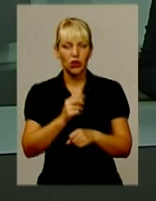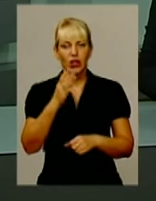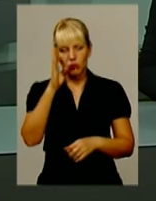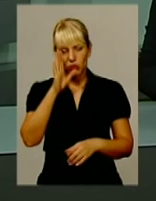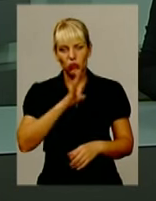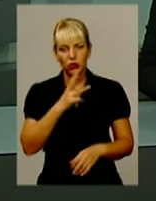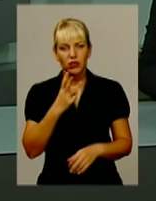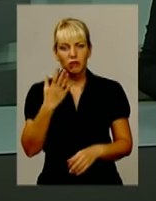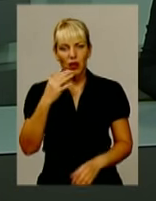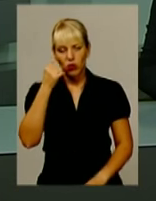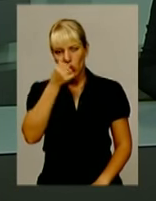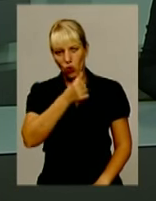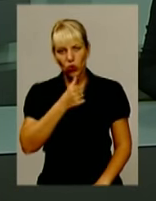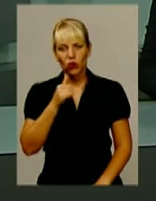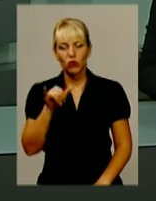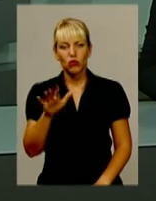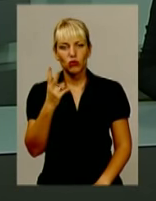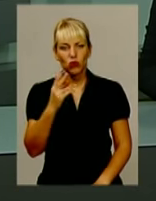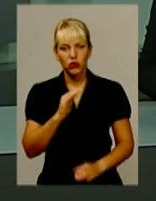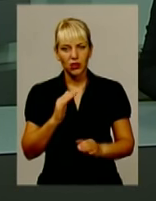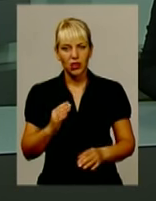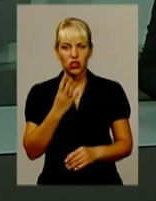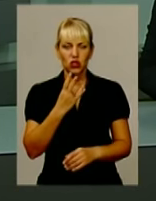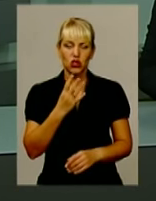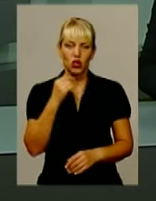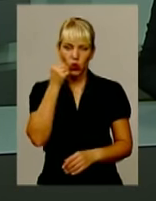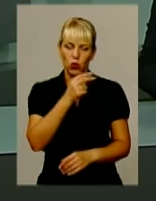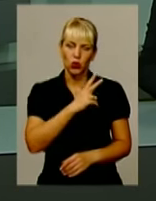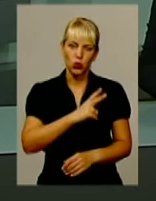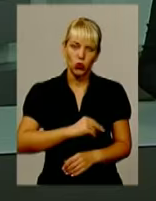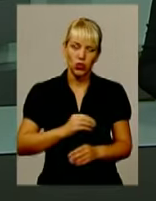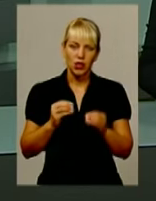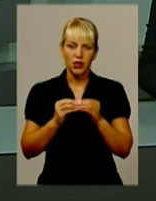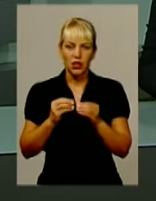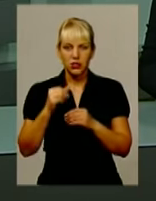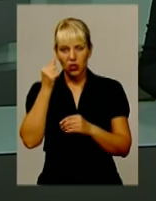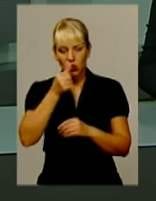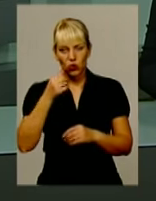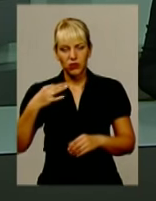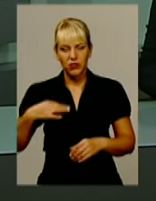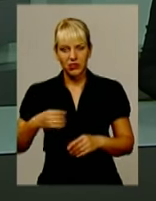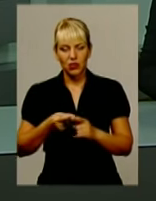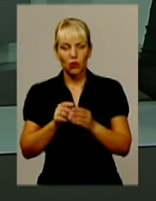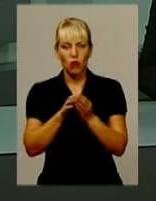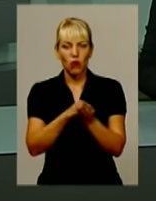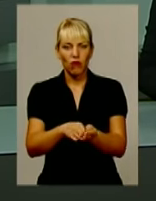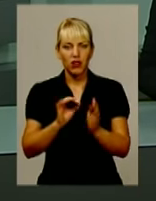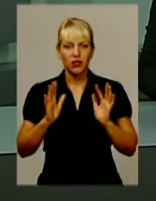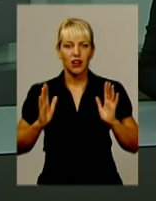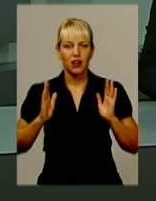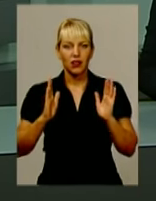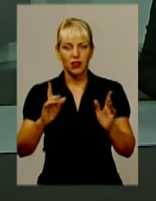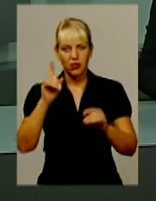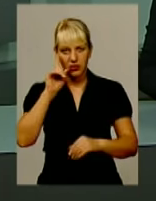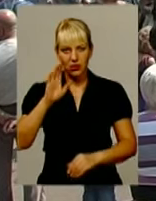нього залишилося двоє дітей – чотирирічна донька та десятирічний син. Поховали військовослужбовця на Алеї Слави в мікрорайоні